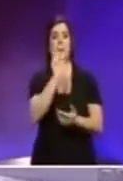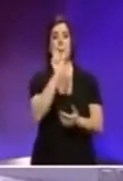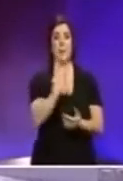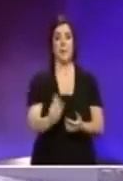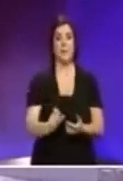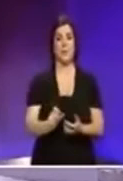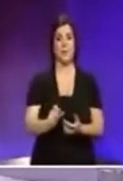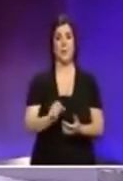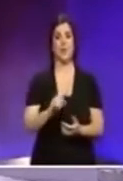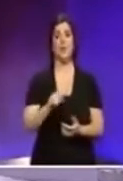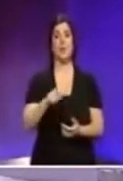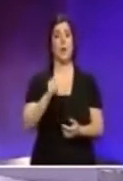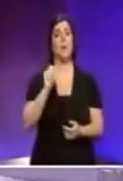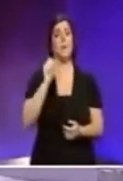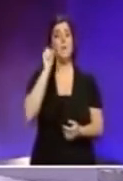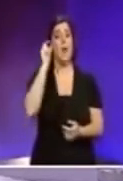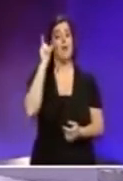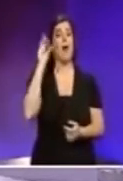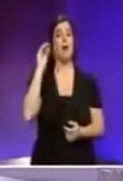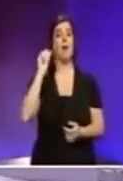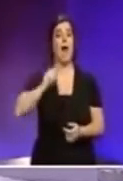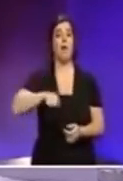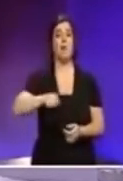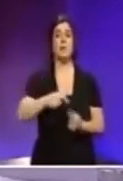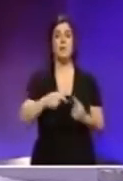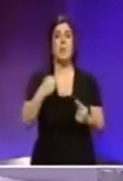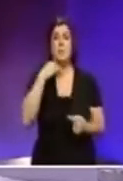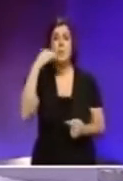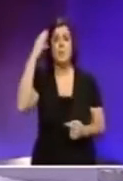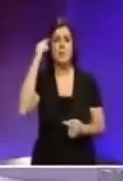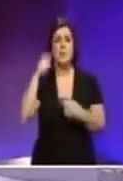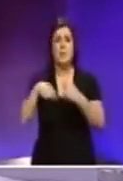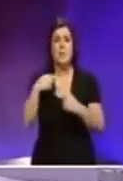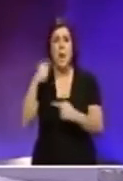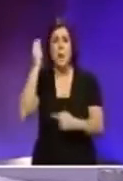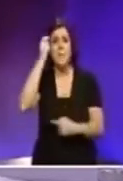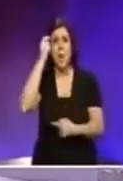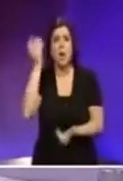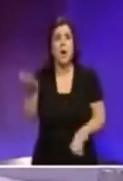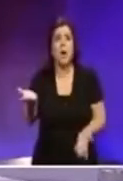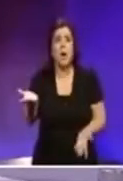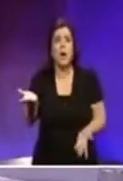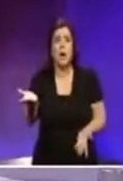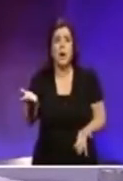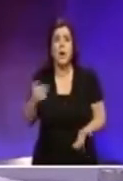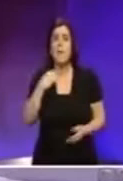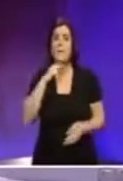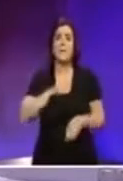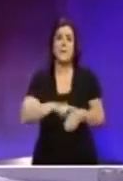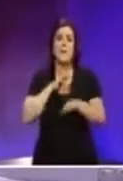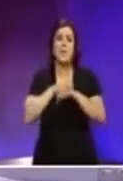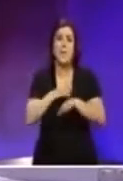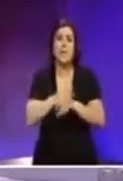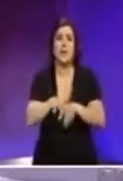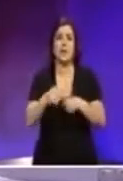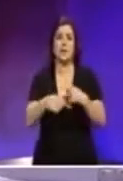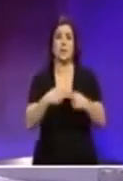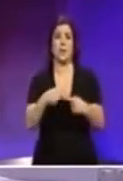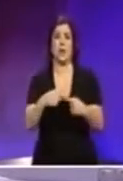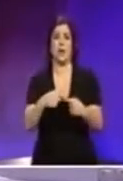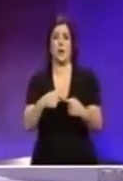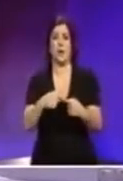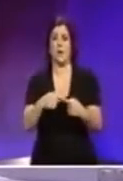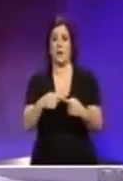-avukad brabuħufna fi s-xholtio, pero ma nafx kemmi feħem saħta fil-mental health. Ma nistaw xinu għoddu nittxajtaħu iġifiri biex namlu l